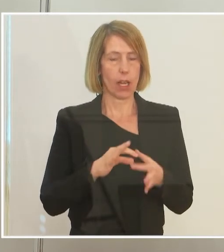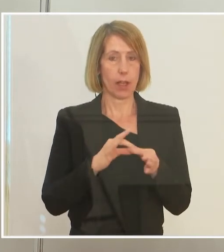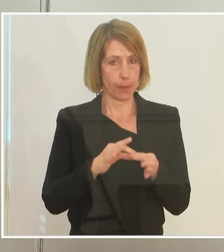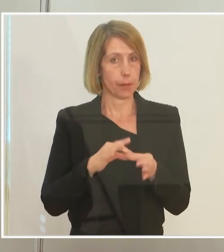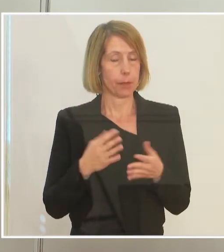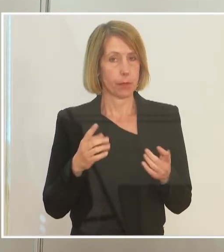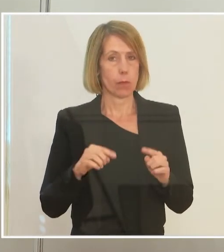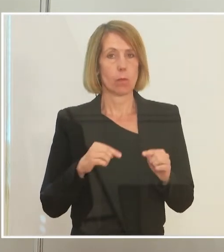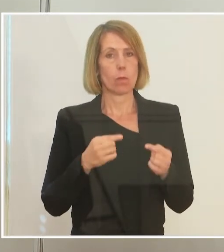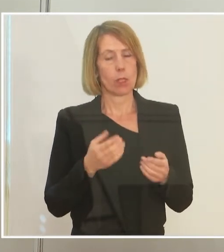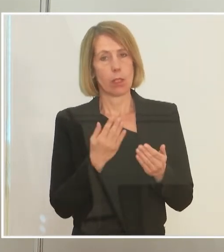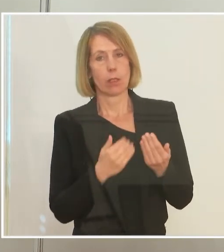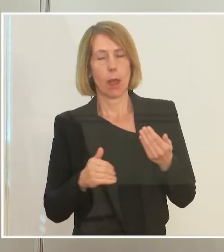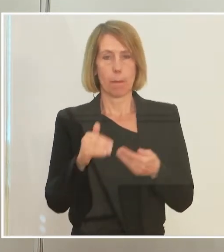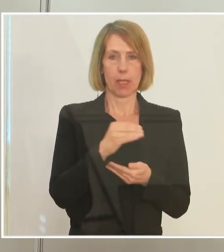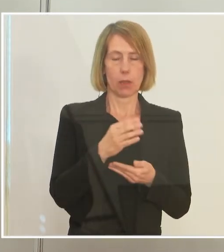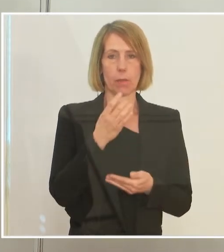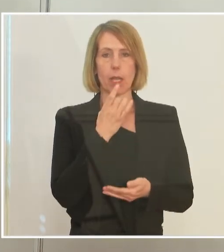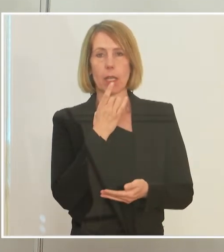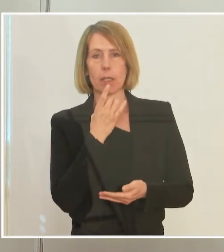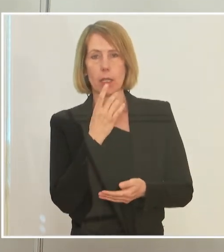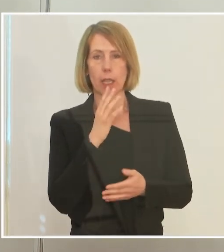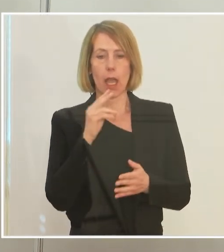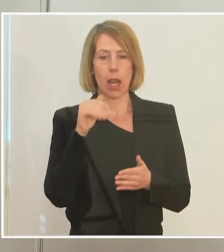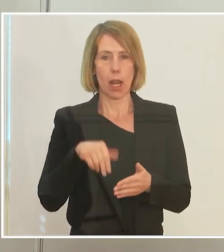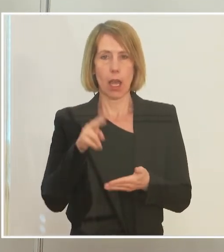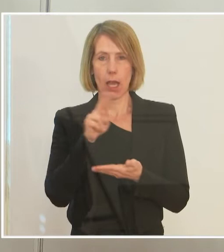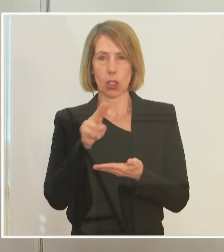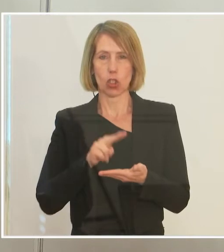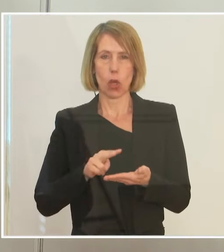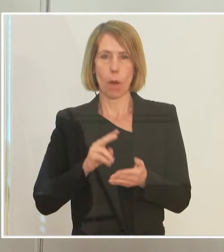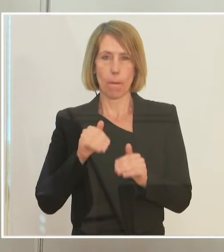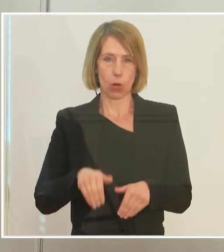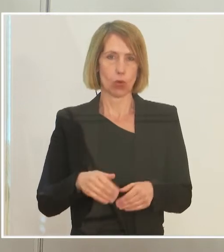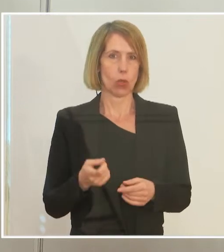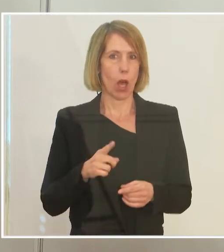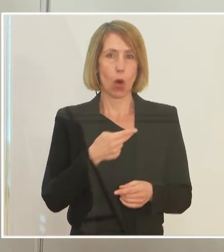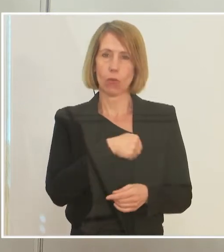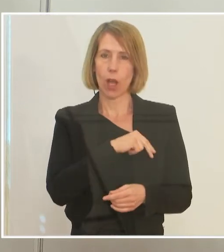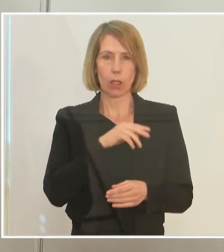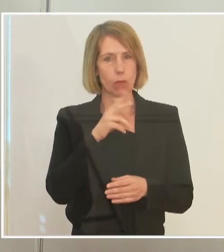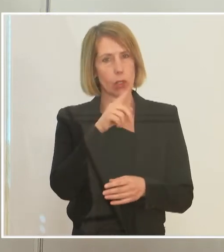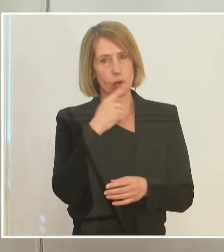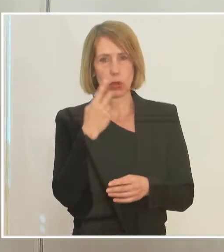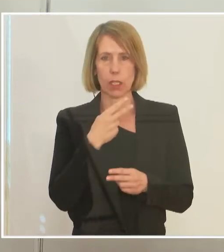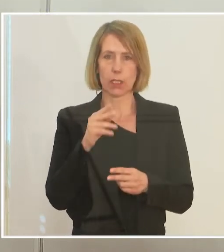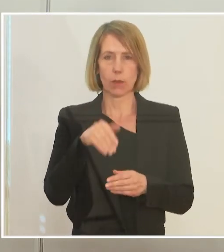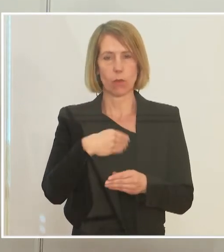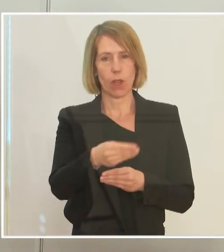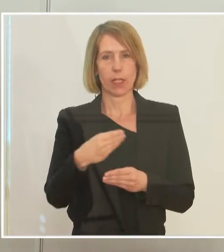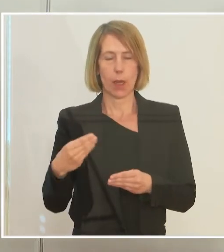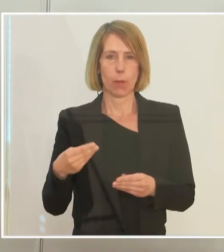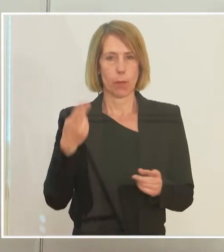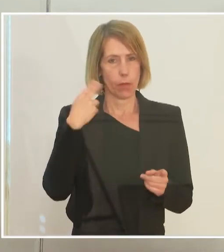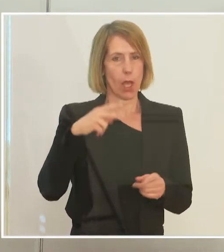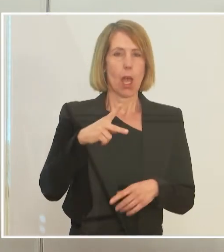mehr Detailkraft gemacht wird und auch mit einem hohen Ausmaß Verantwortung. Vielleicht ergänzen,